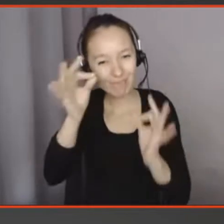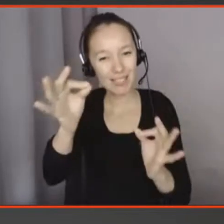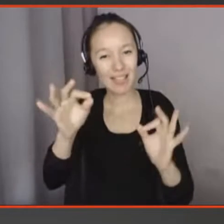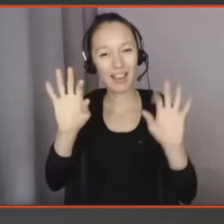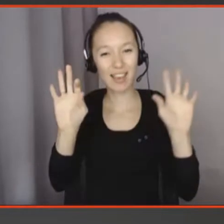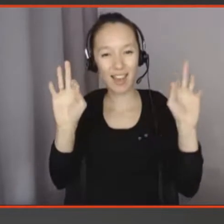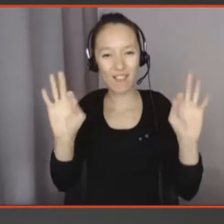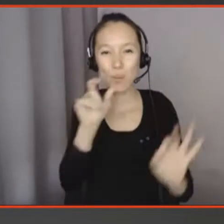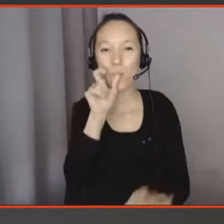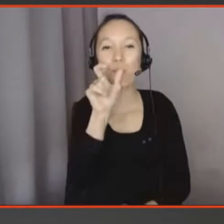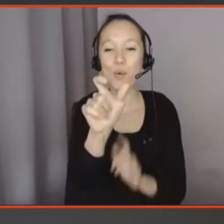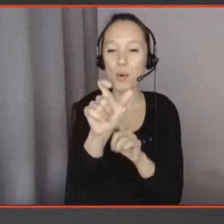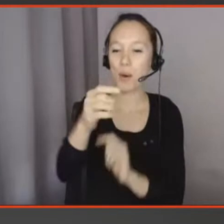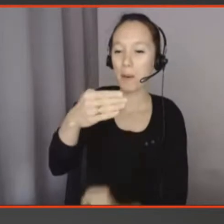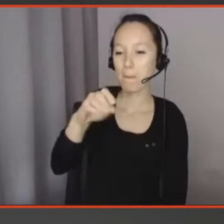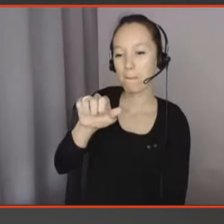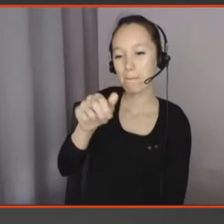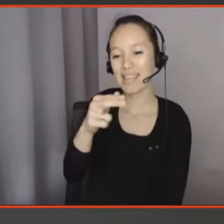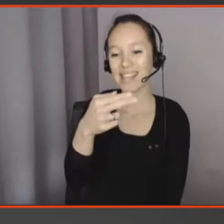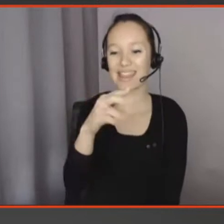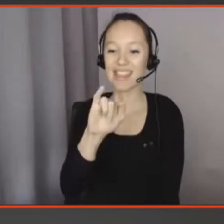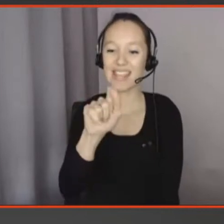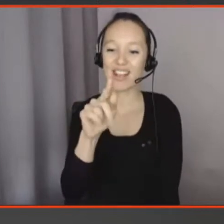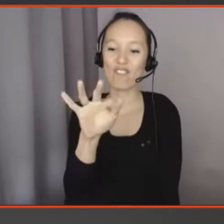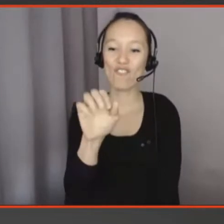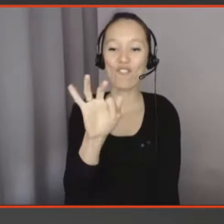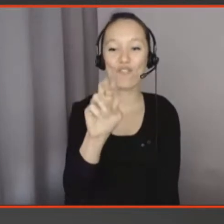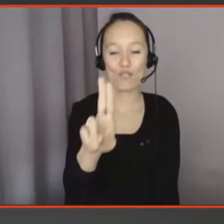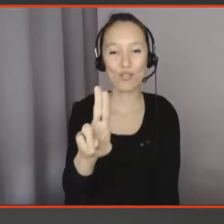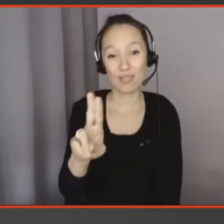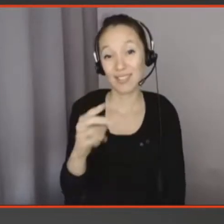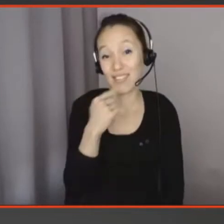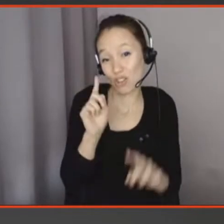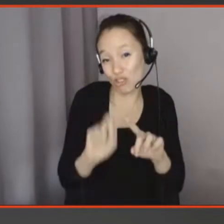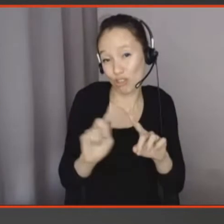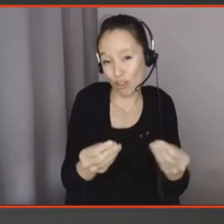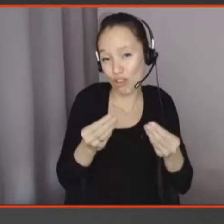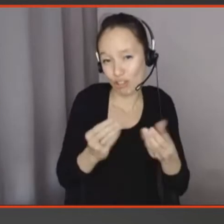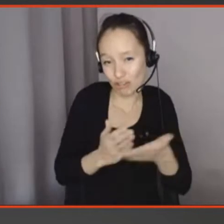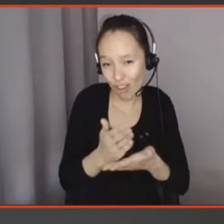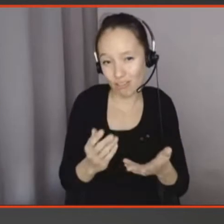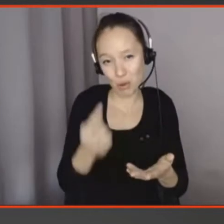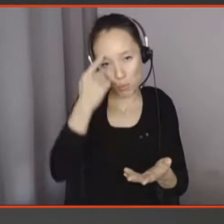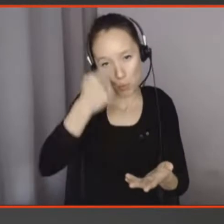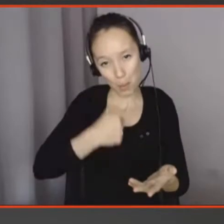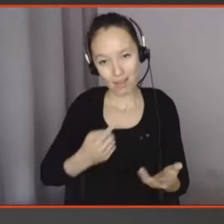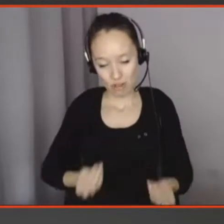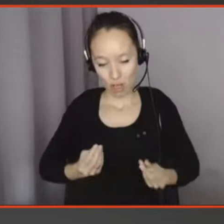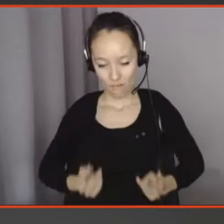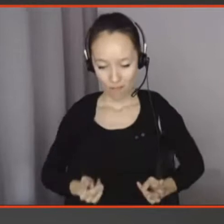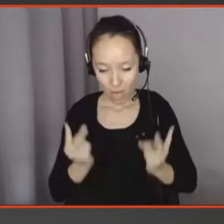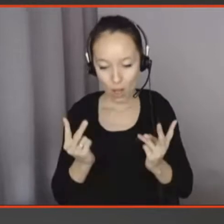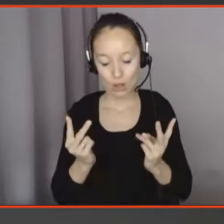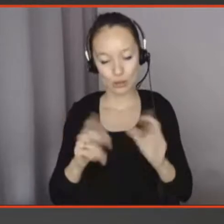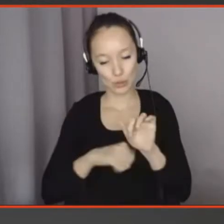Je l'ai gardé en anglais, mais ça veut dire quelque chose qui a du sens, qui a une valeur particulière à vos yeux et qui a un symbolisme particulier.